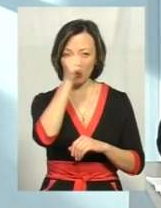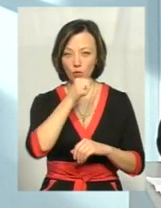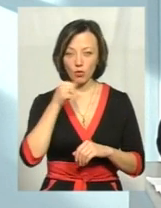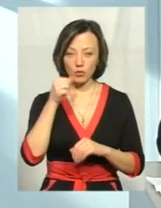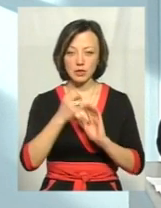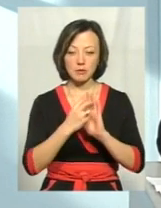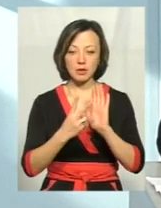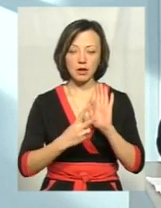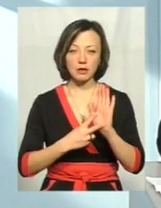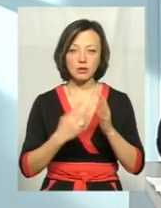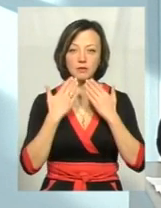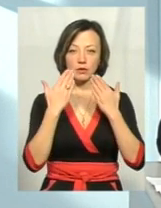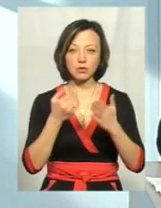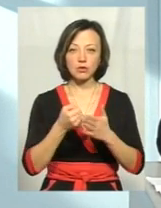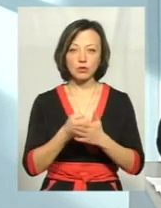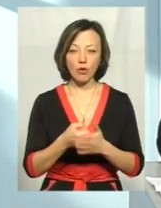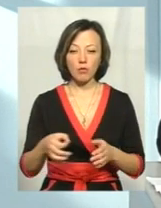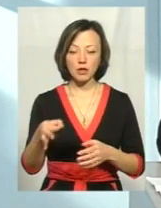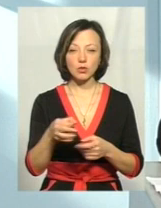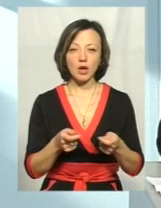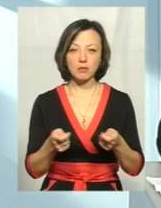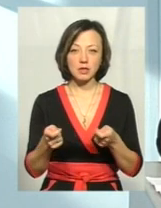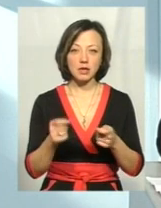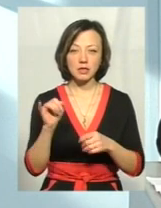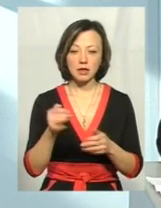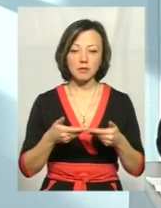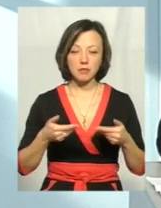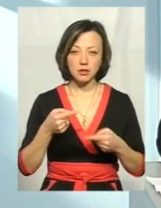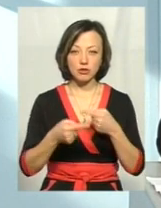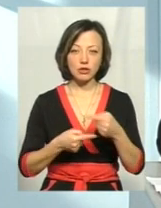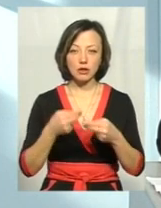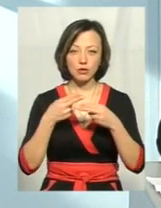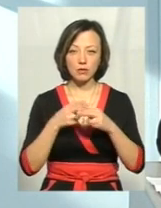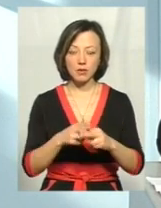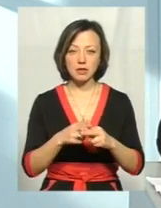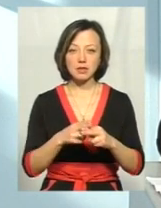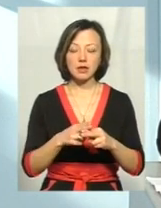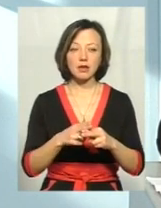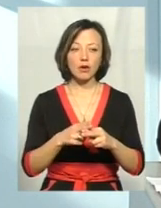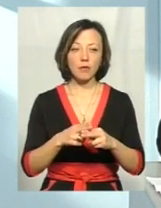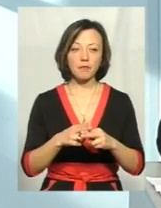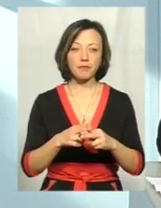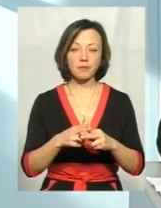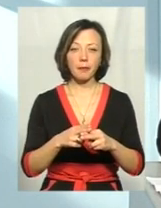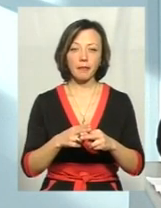2017-го, до обласної адміністрації. І ми через комісію техногенокологічної безпеки